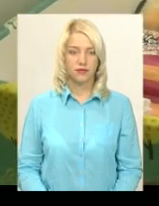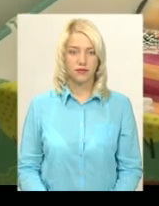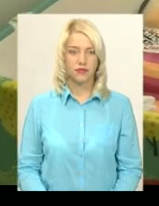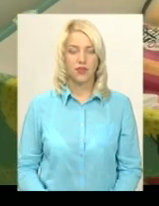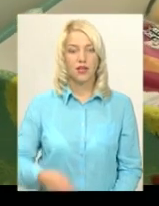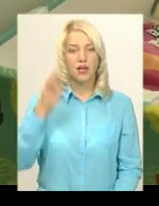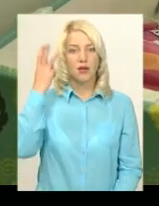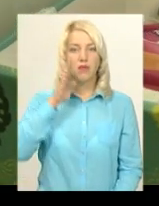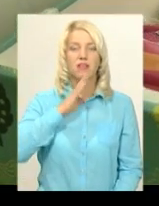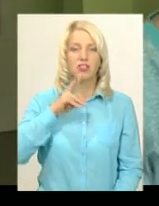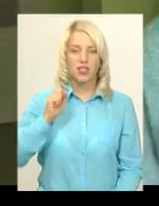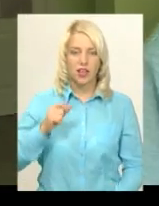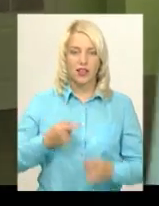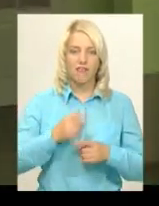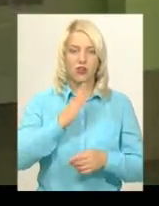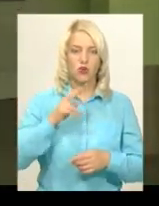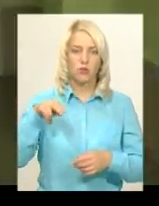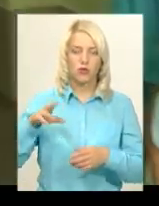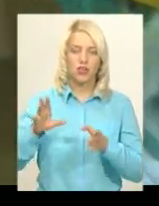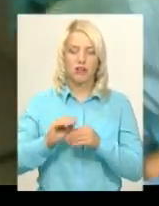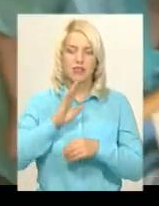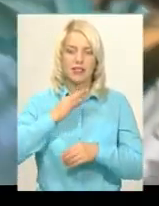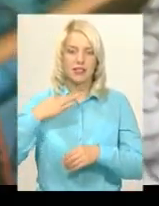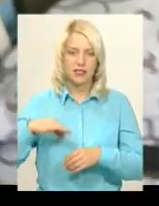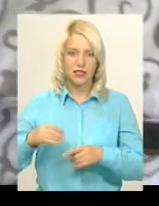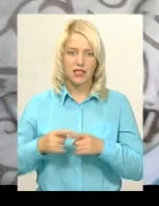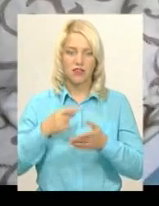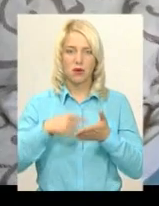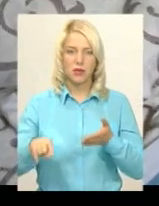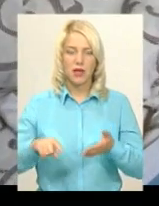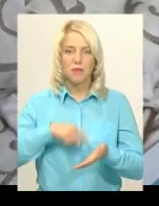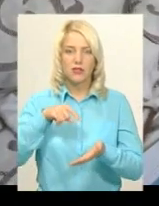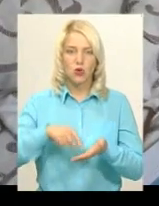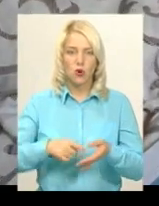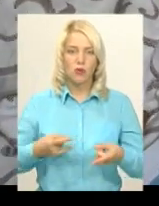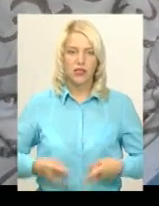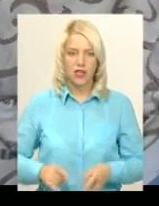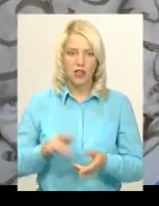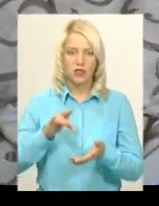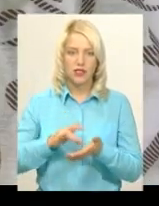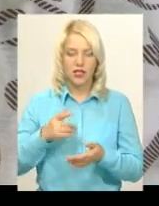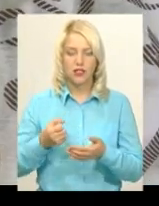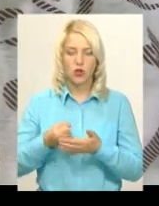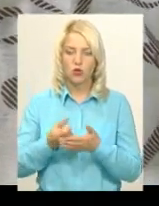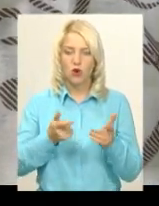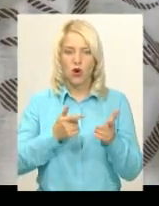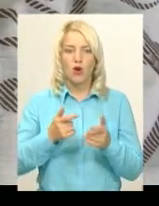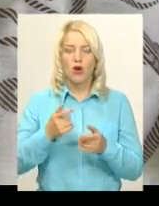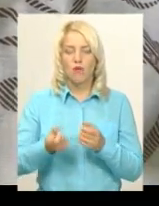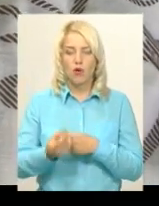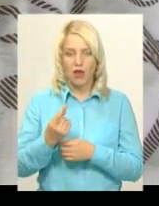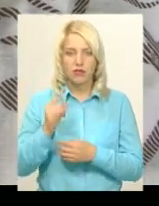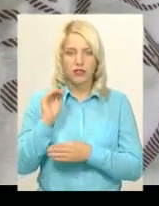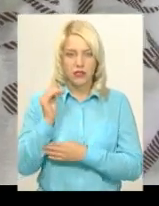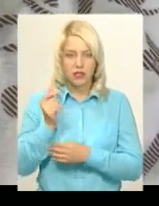Хмельничанка Вікторія Пунтик разом із сином Нікітою сьогодні виписуються з міського перинатального центру. До появи Малюка родина готувалася завчасно.